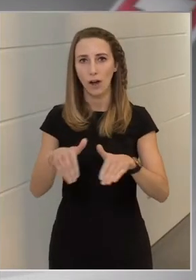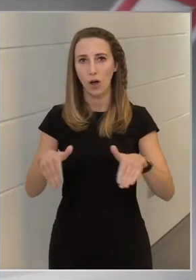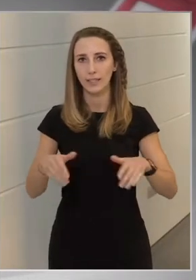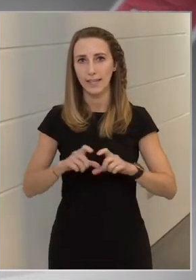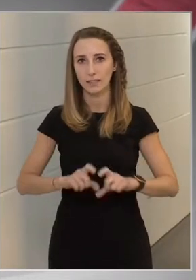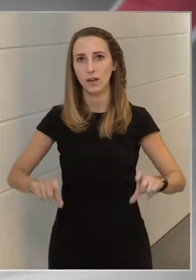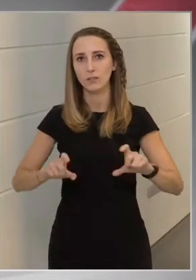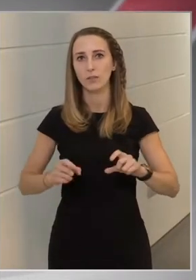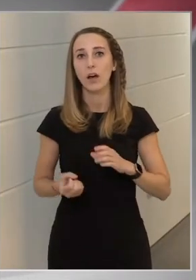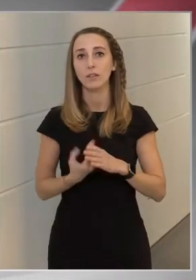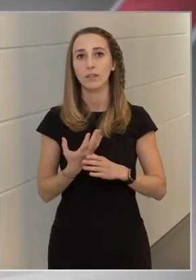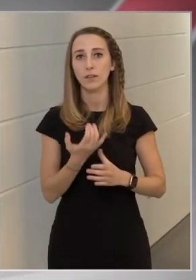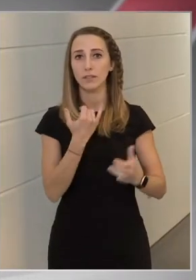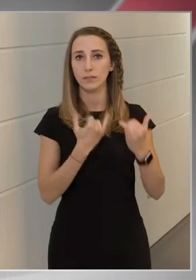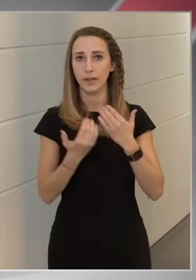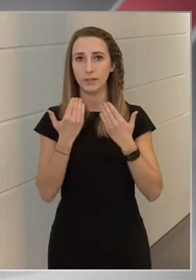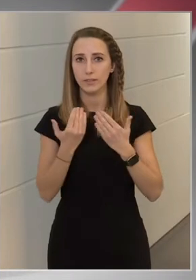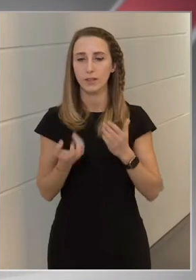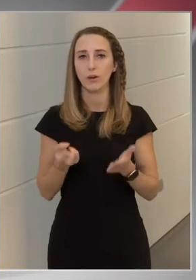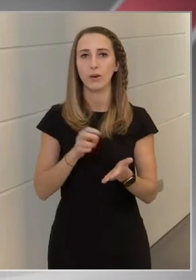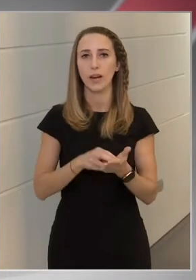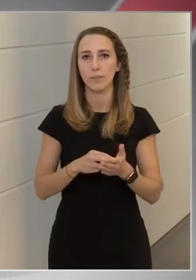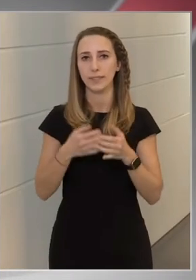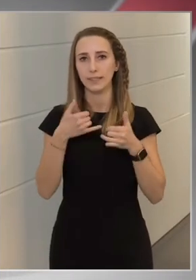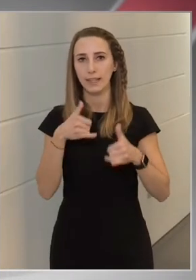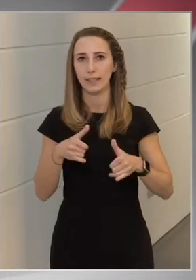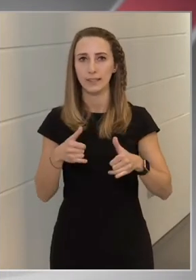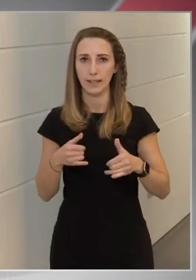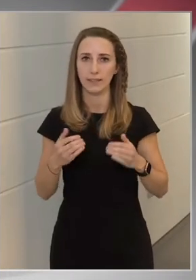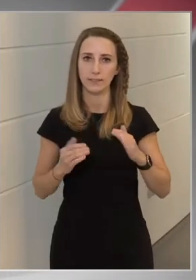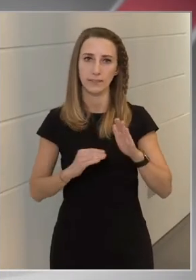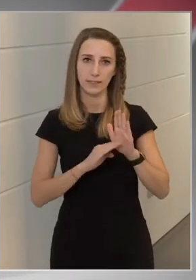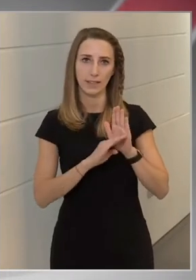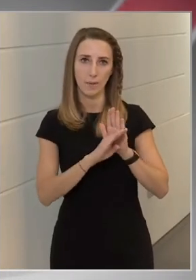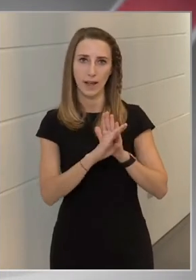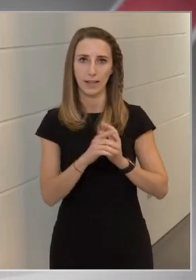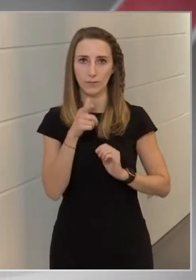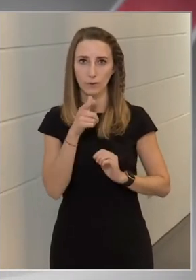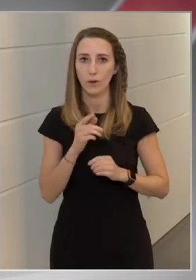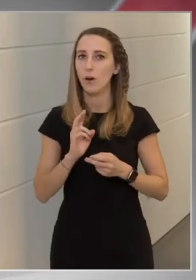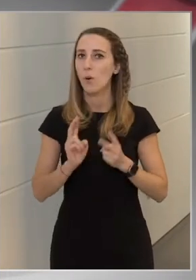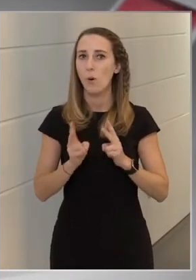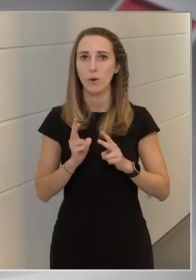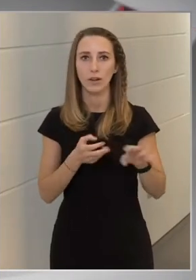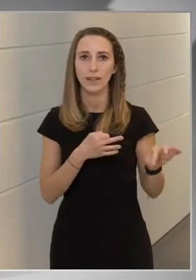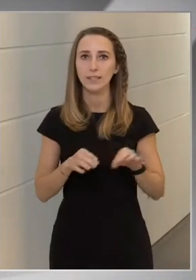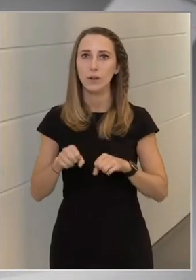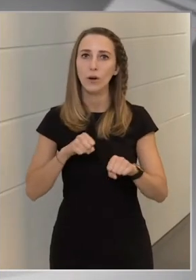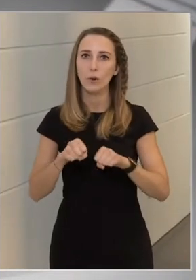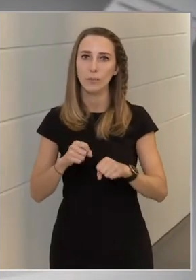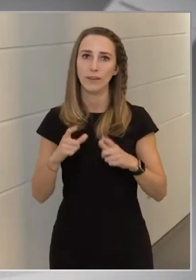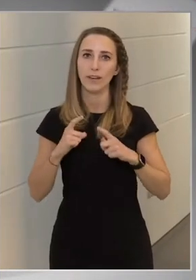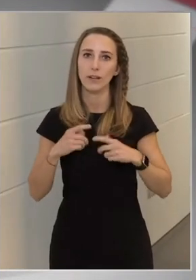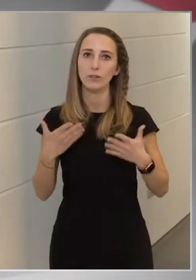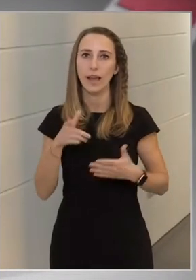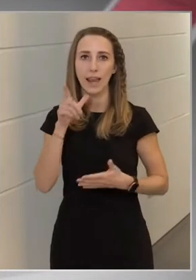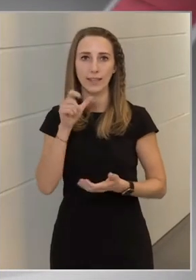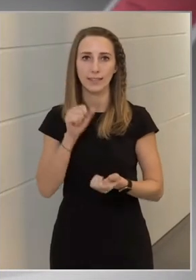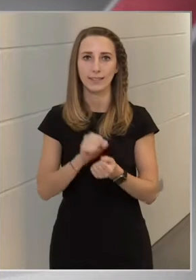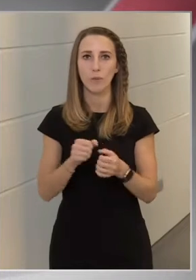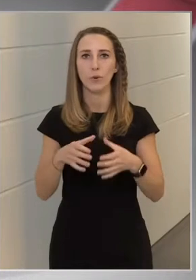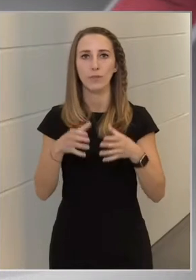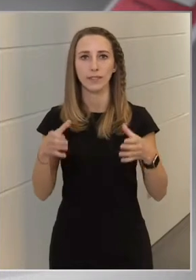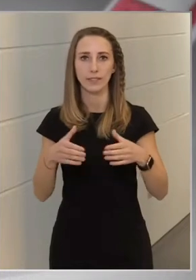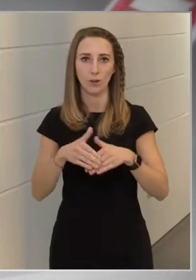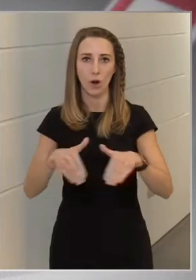beköszöntével a korábbi évek trendjeihez idomulva emelkedni fog. Miként készül erre a kormány, várható-e létszámbővítés a